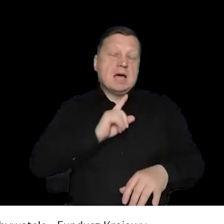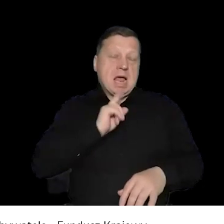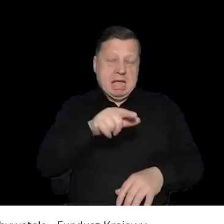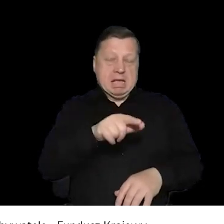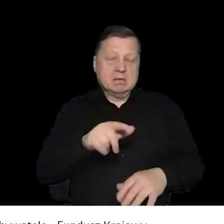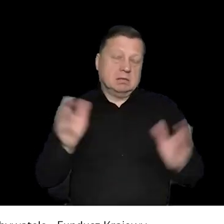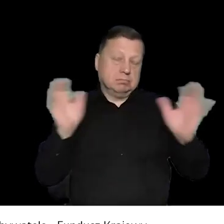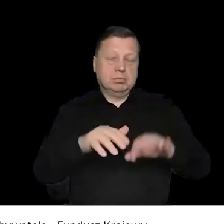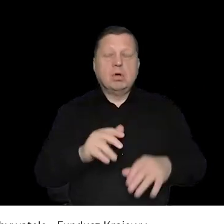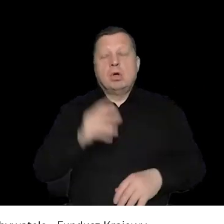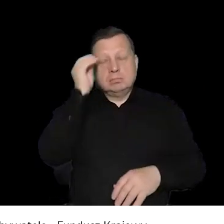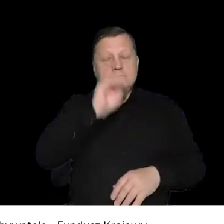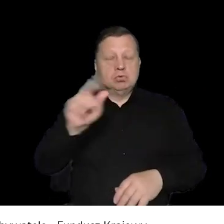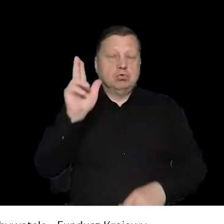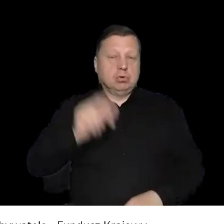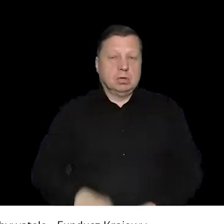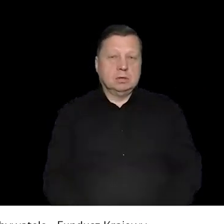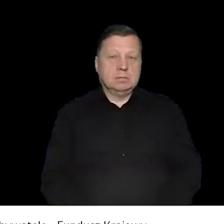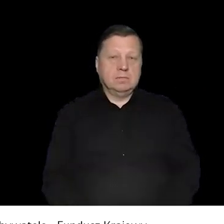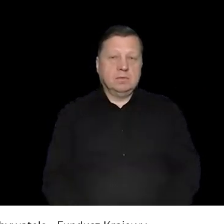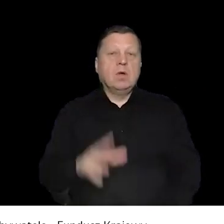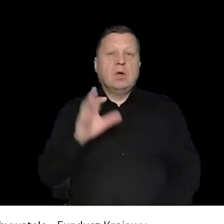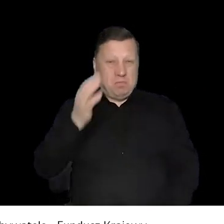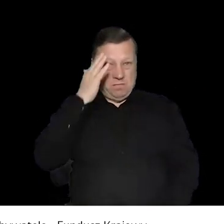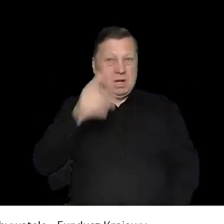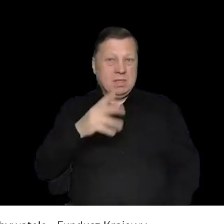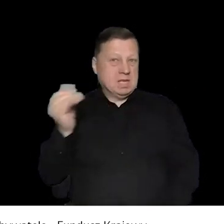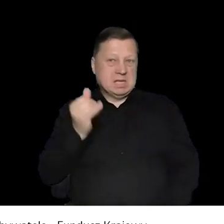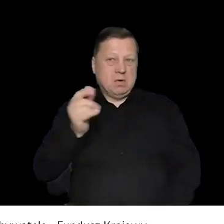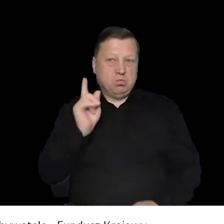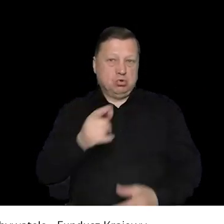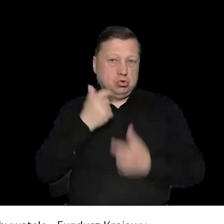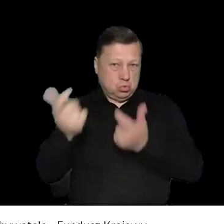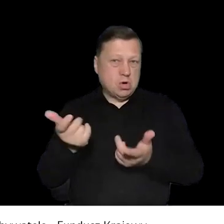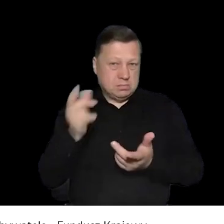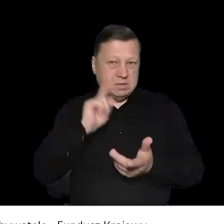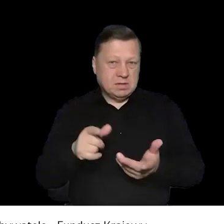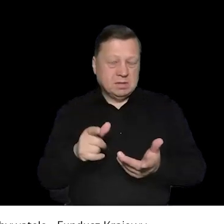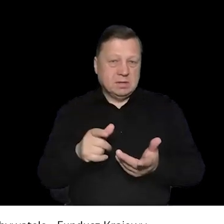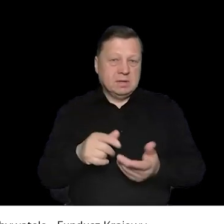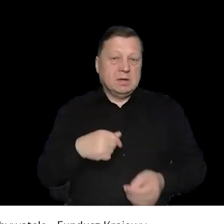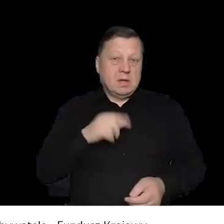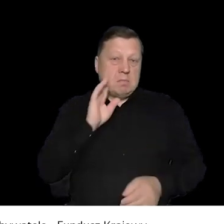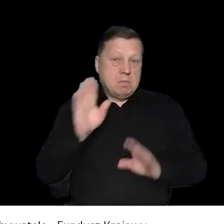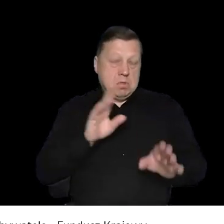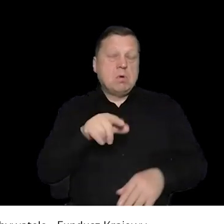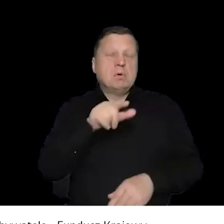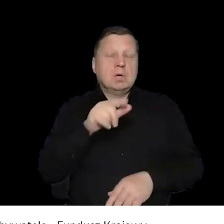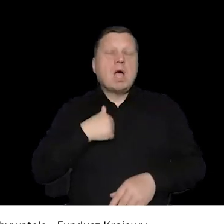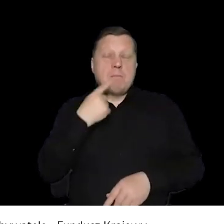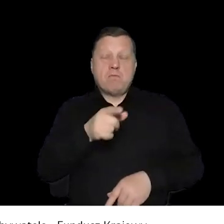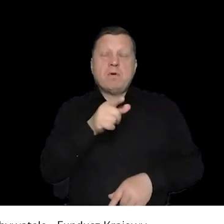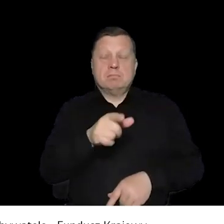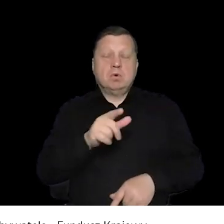Kto powinien uprzedzić mieszkańców o utrudnieniach związanych ze zgromadzeniem religijnym na przykład? Skoro nie zawsze